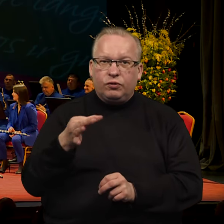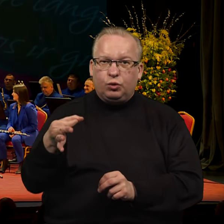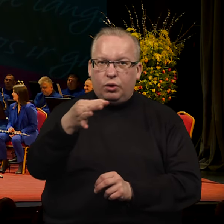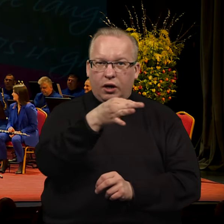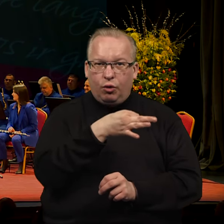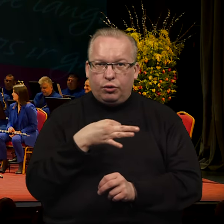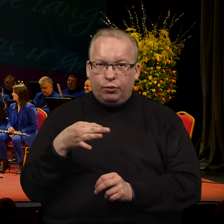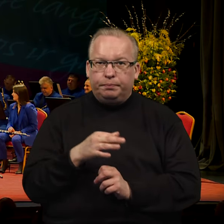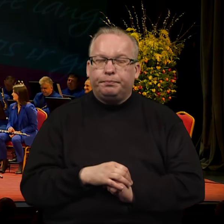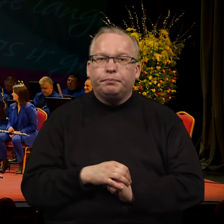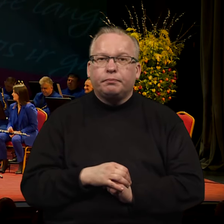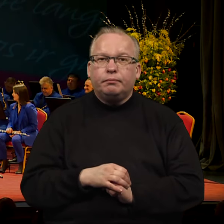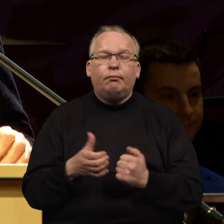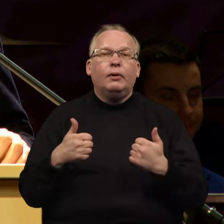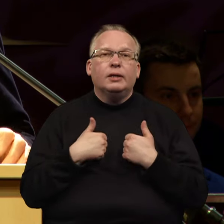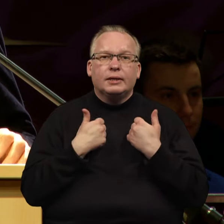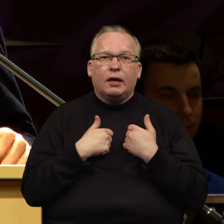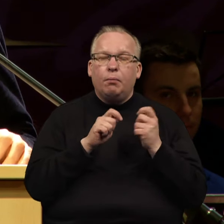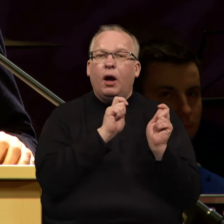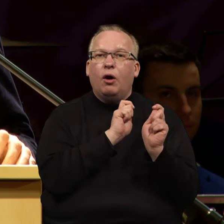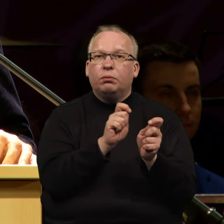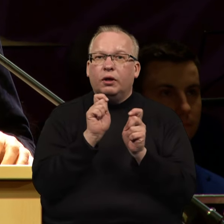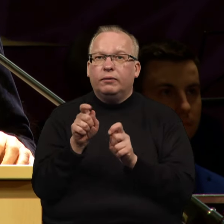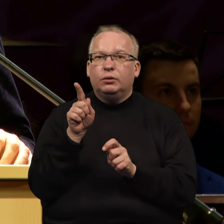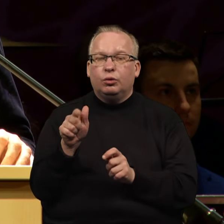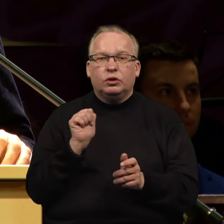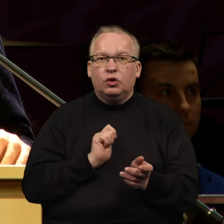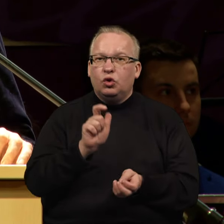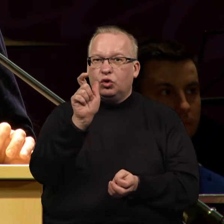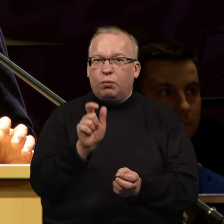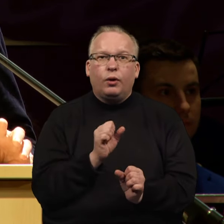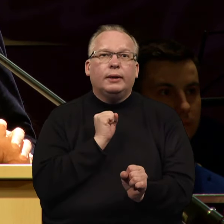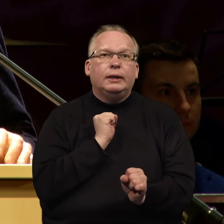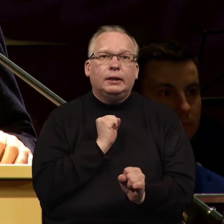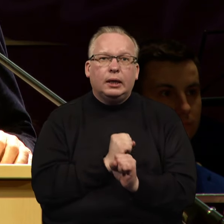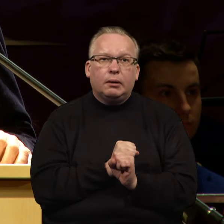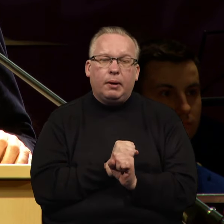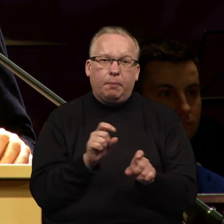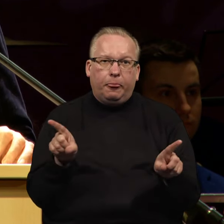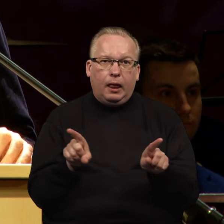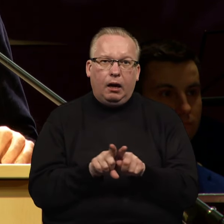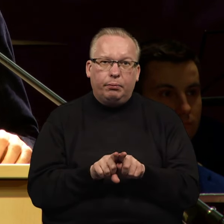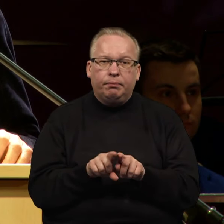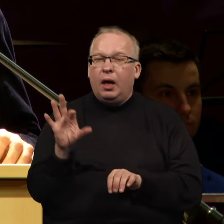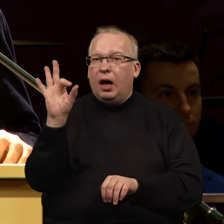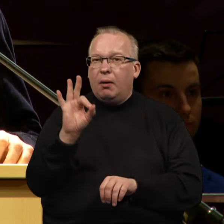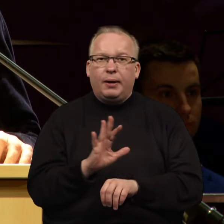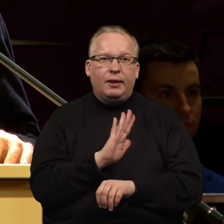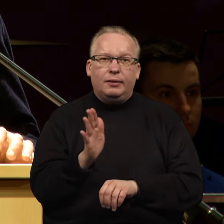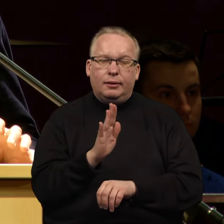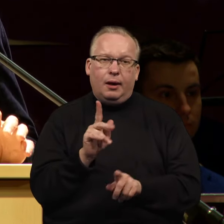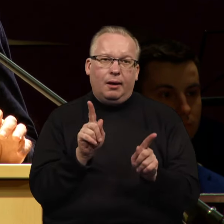Siekame apdovanoti tuos žmonės, kurie dirba tokį galbūt dažnai nelabai